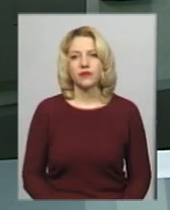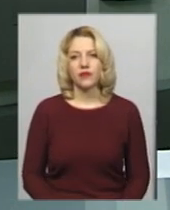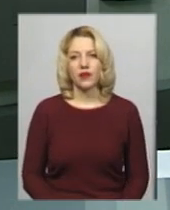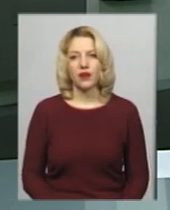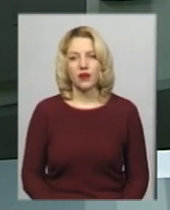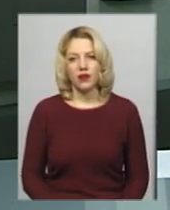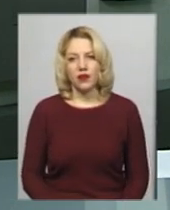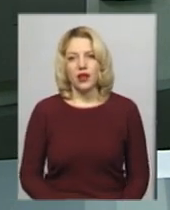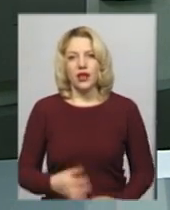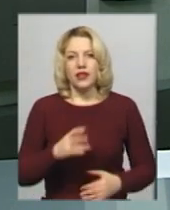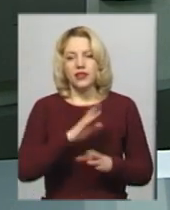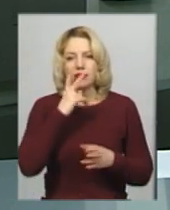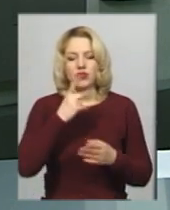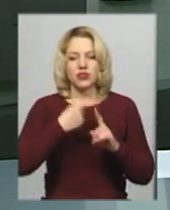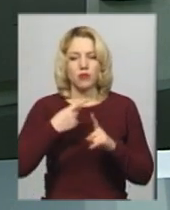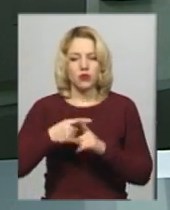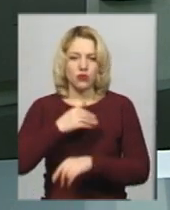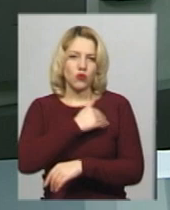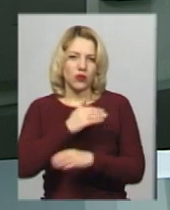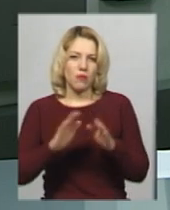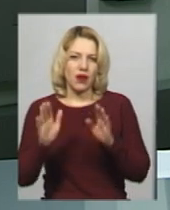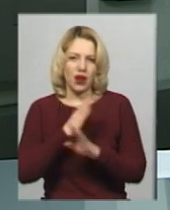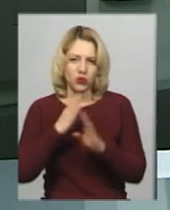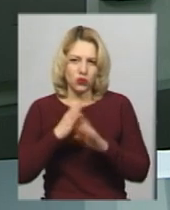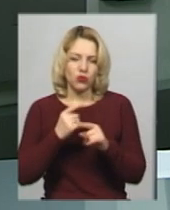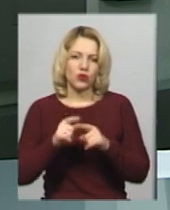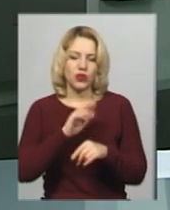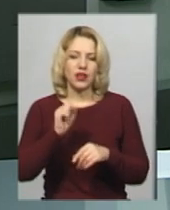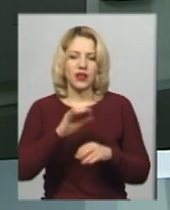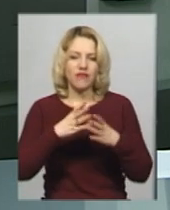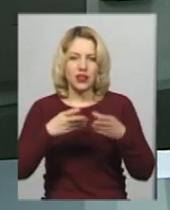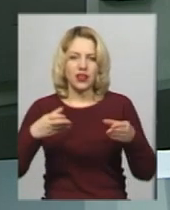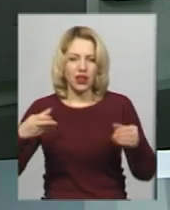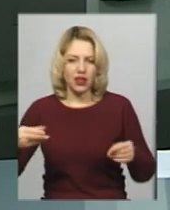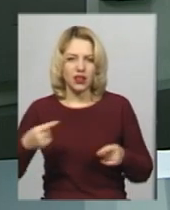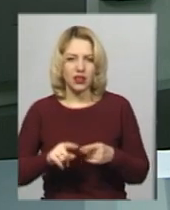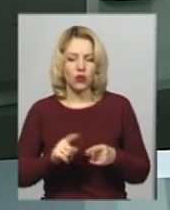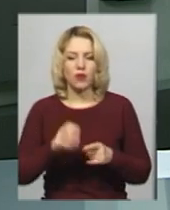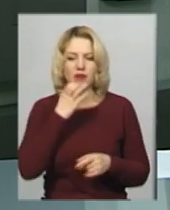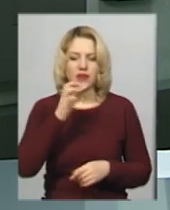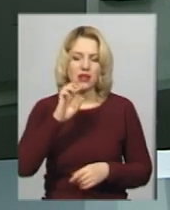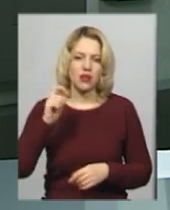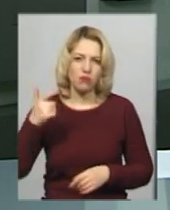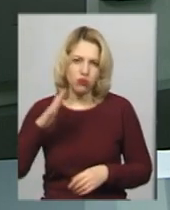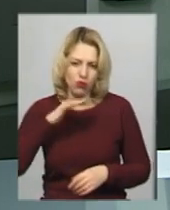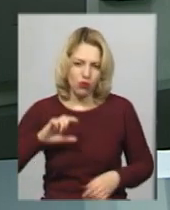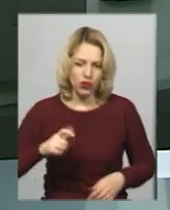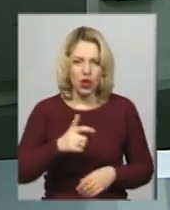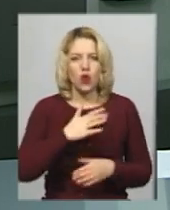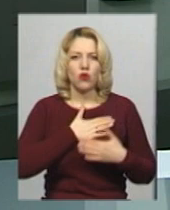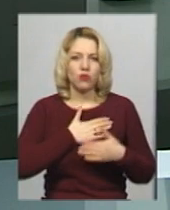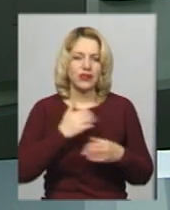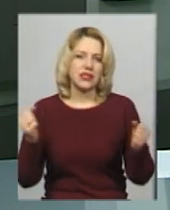Не дивлячись на плюсову температуру та помірну відлигу на річці Південний Буг в районі Хмельницького міського пляжу, любителів